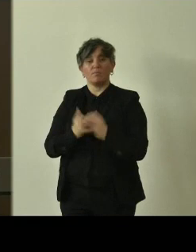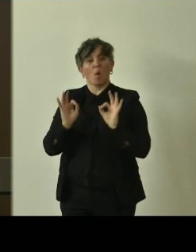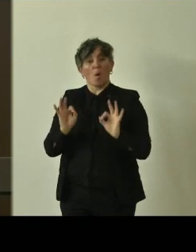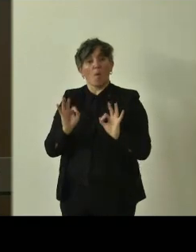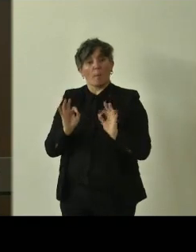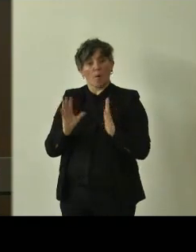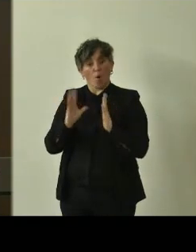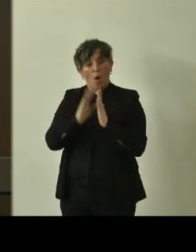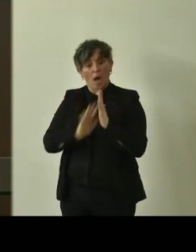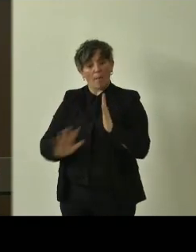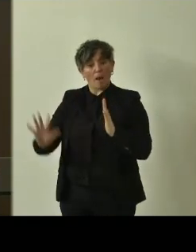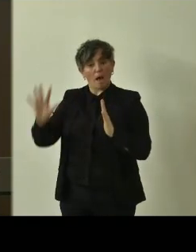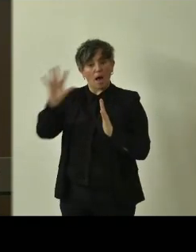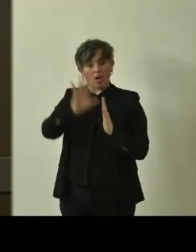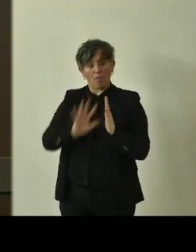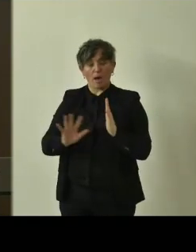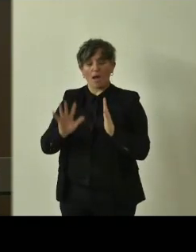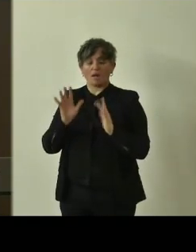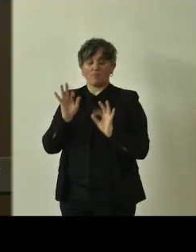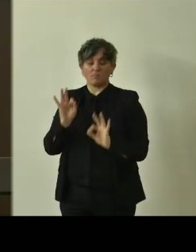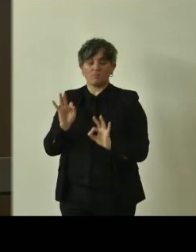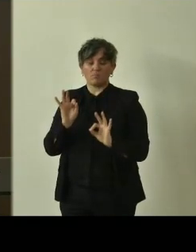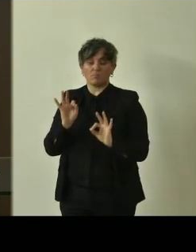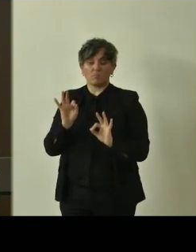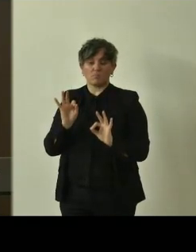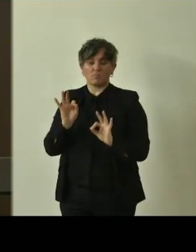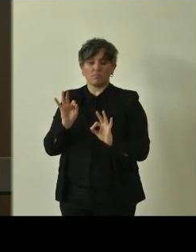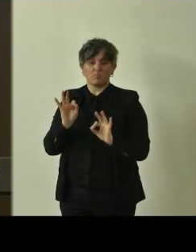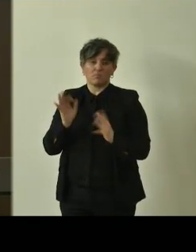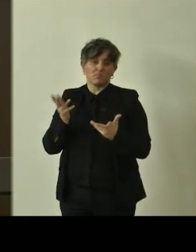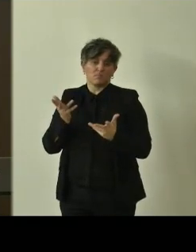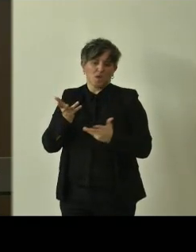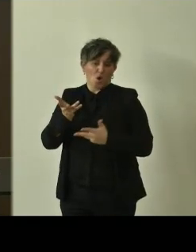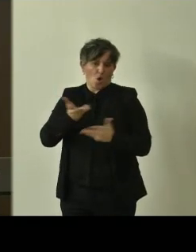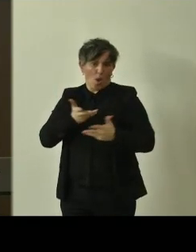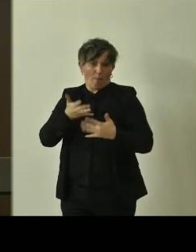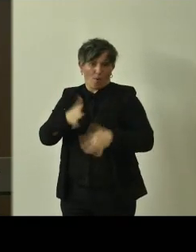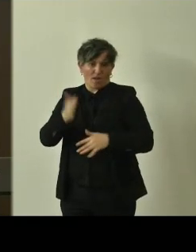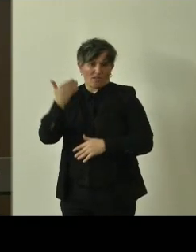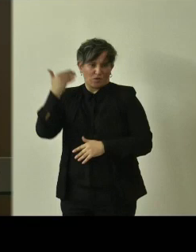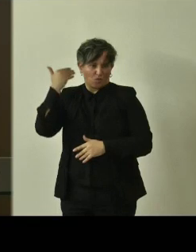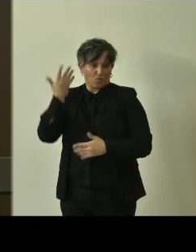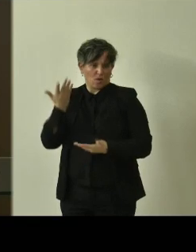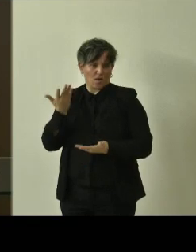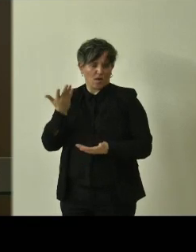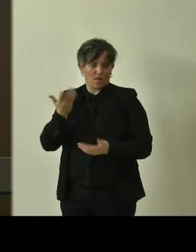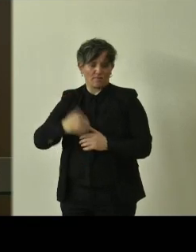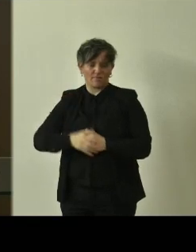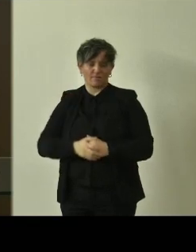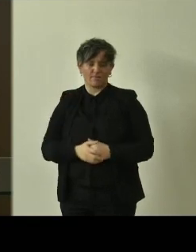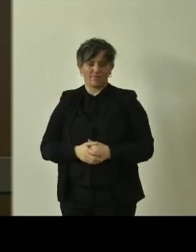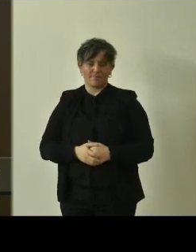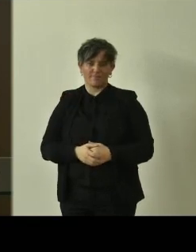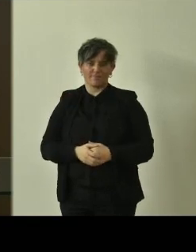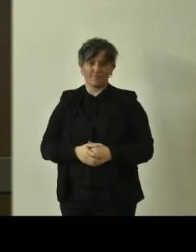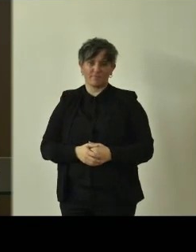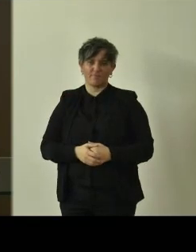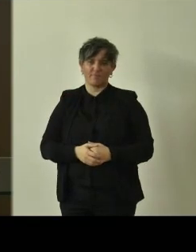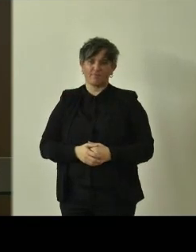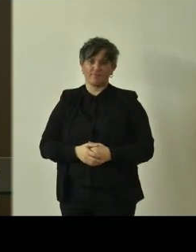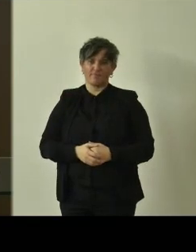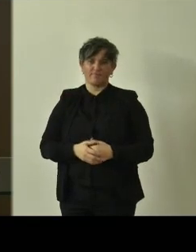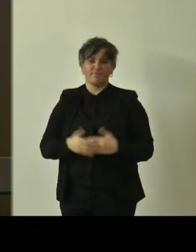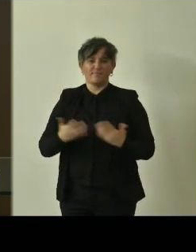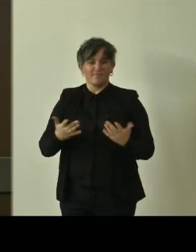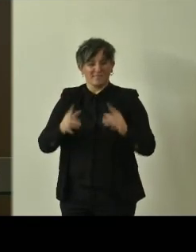visto questa collaborazione che abbiamo sancito abbiamo per